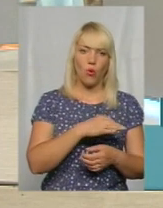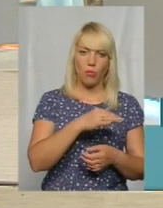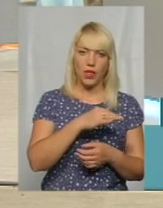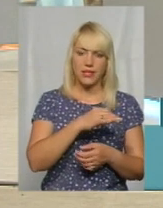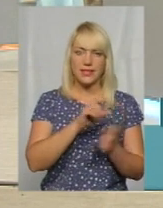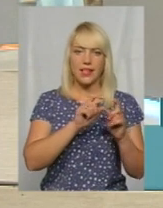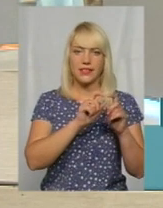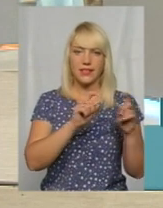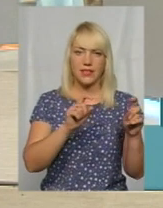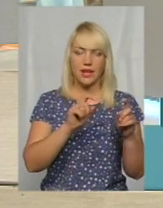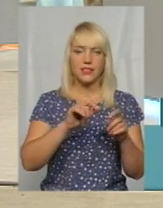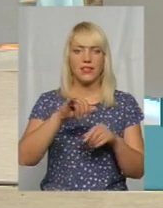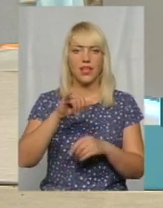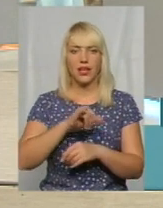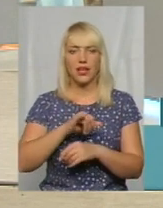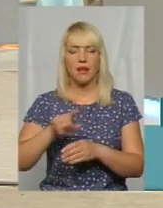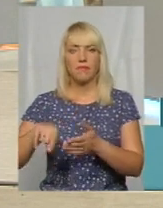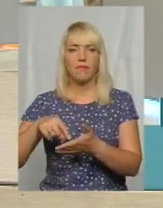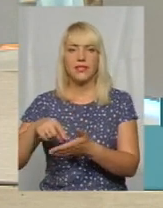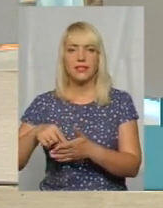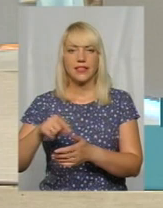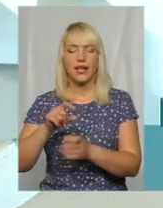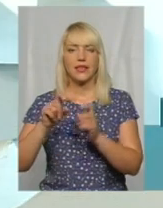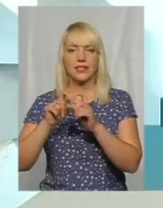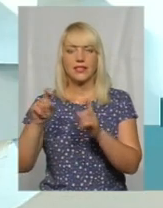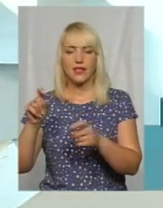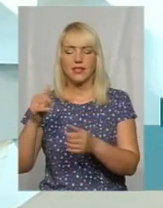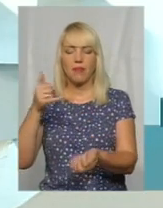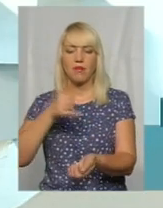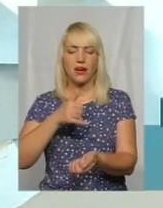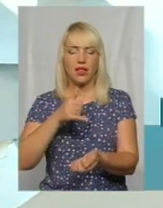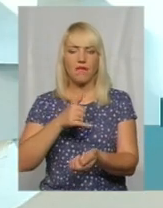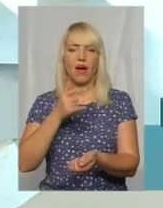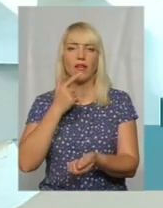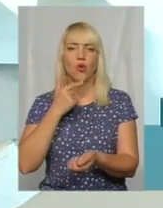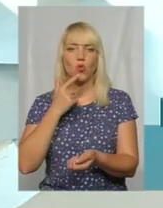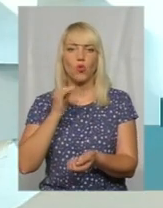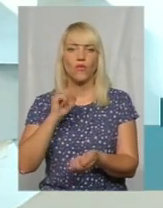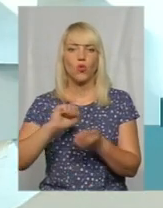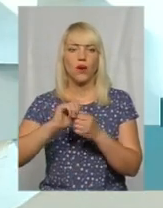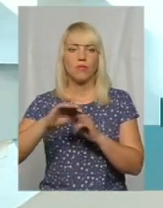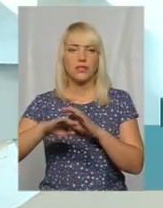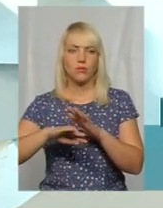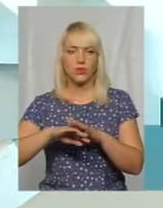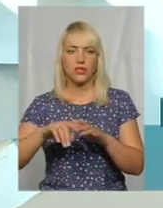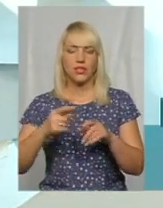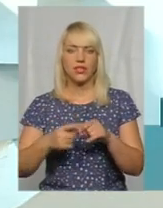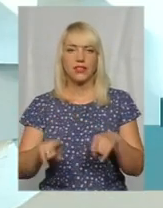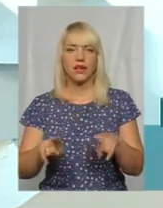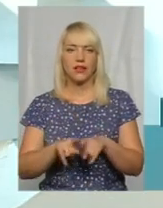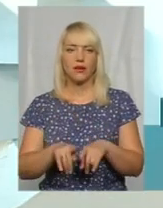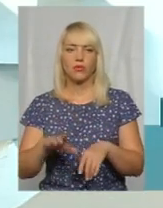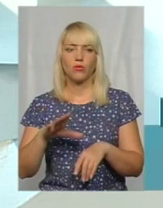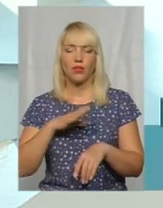Хмельницькому та міська станція переливання крові у Кам'янці-Подільському. Це була така